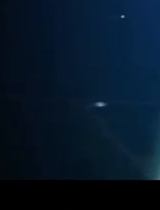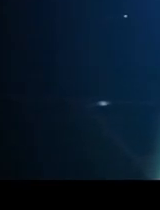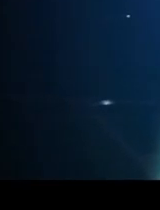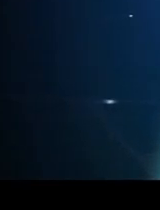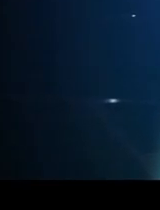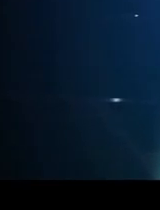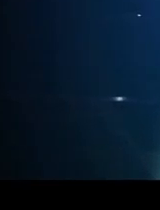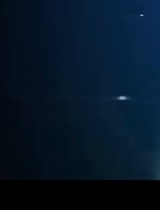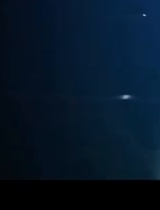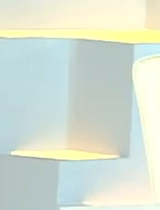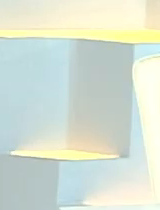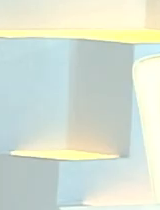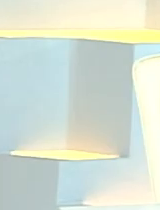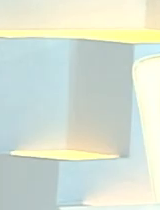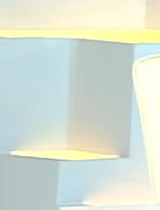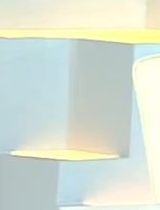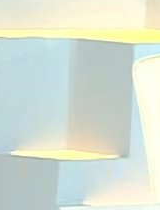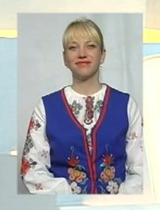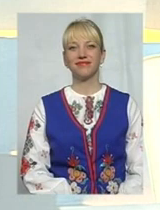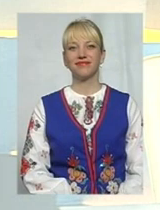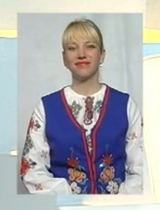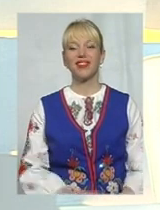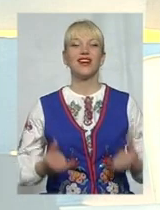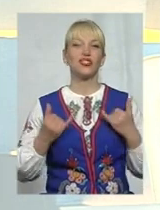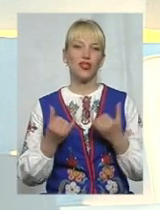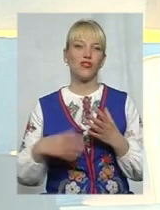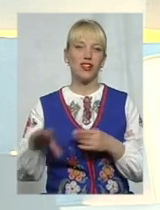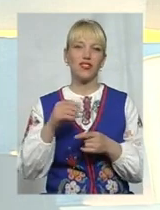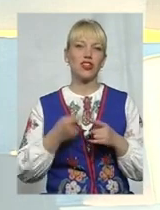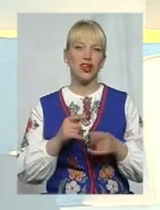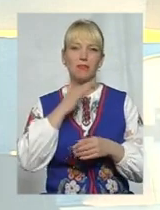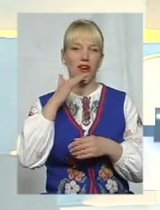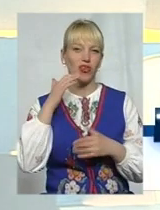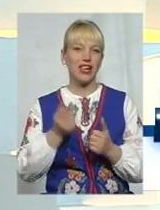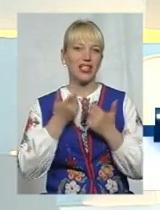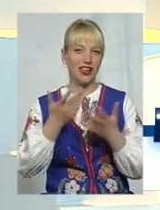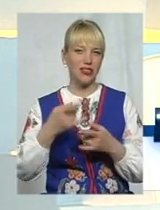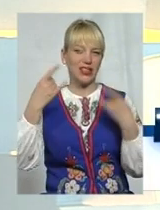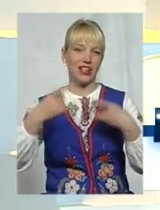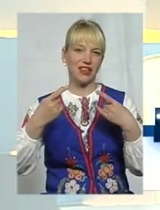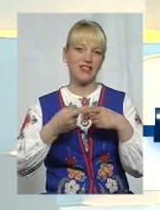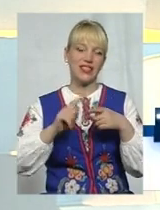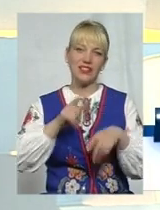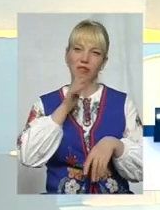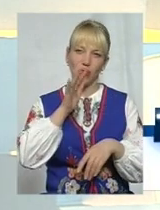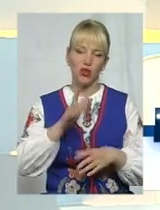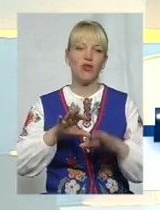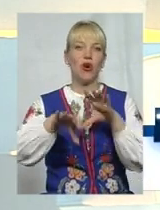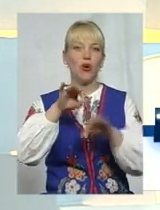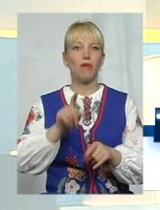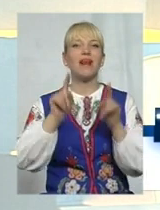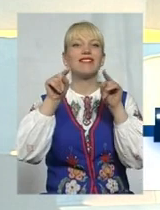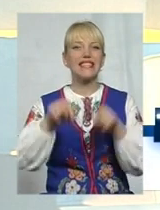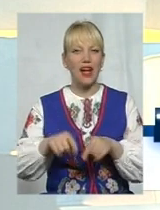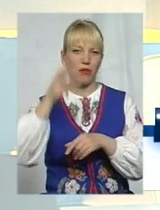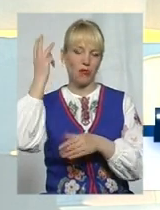Музика Мої шанування усім, хто серед чималої кількості телеканалів у цій порі обрав саме Поділяцентр. На